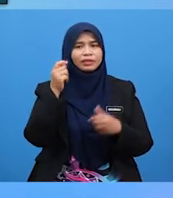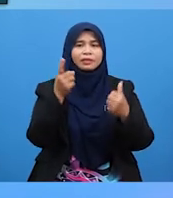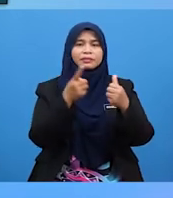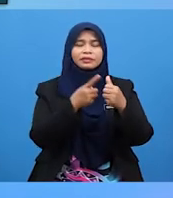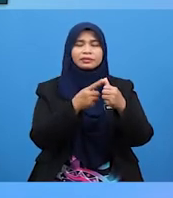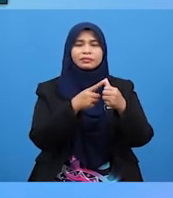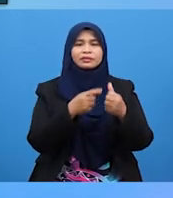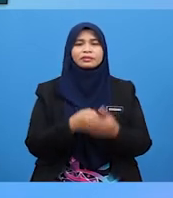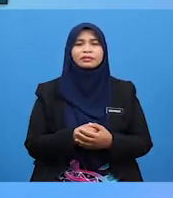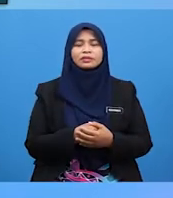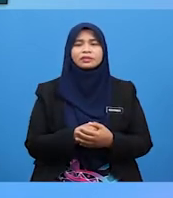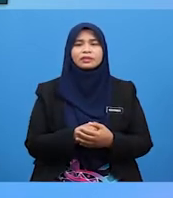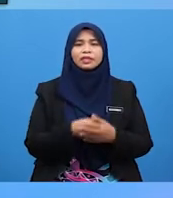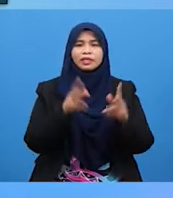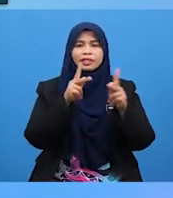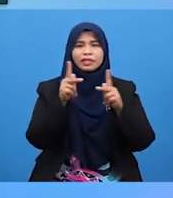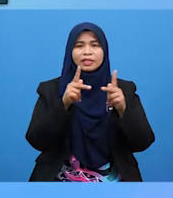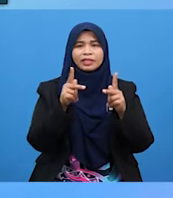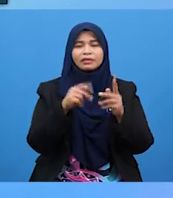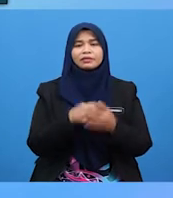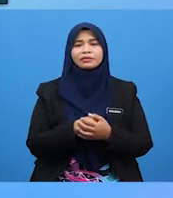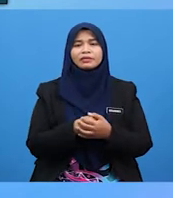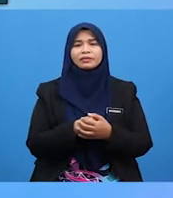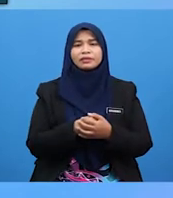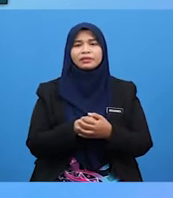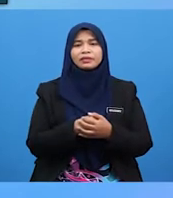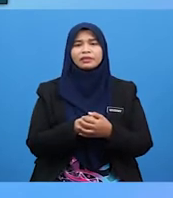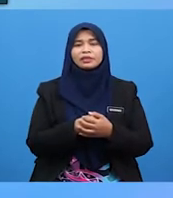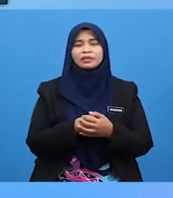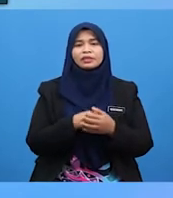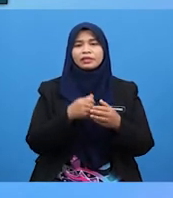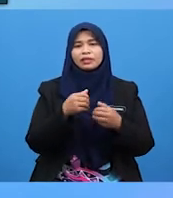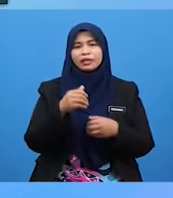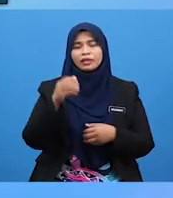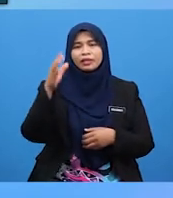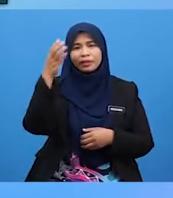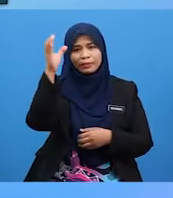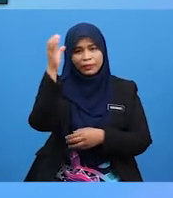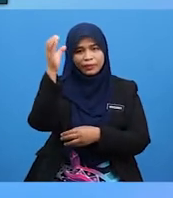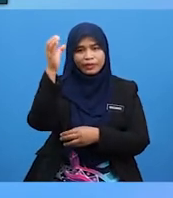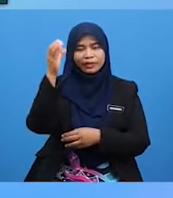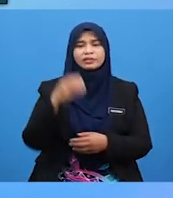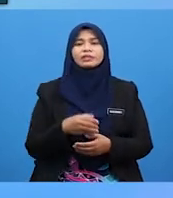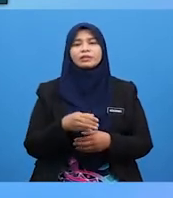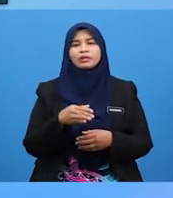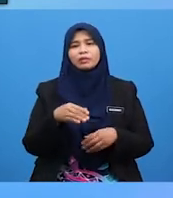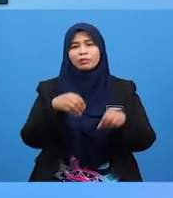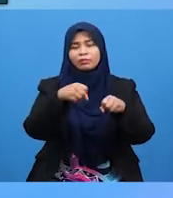pertama, kereta, ambulan, motosikan,